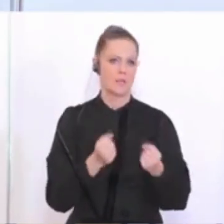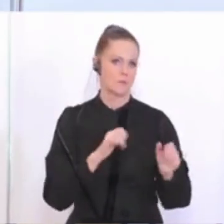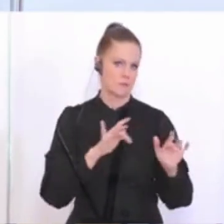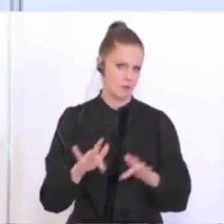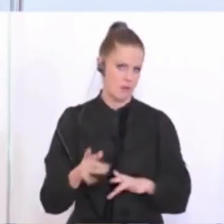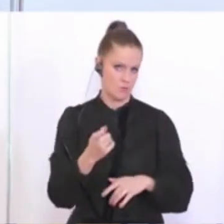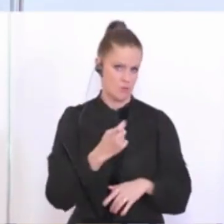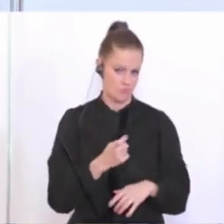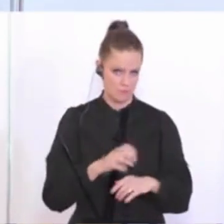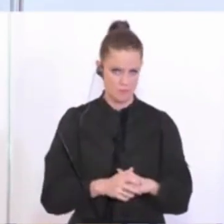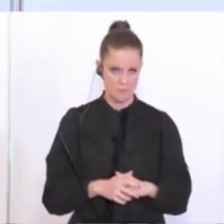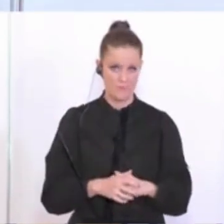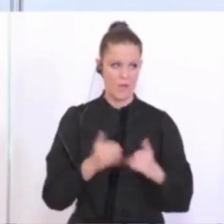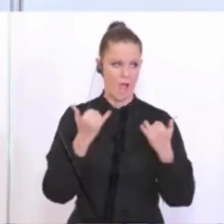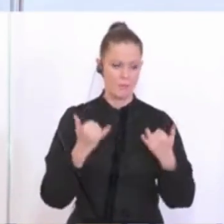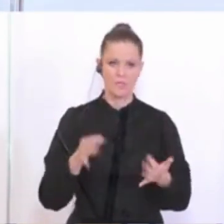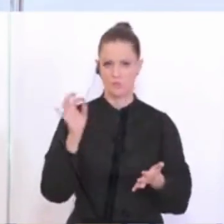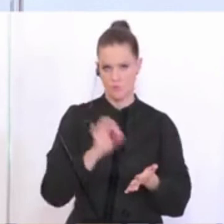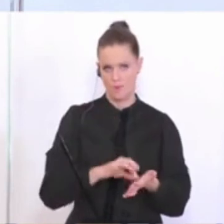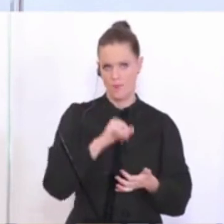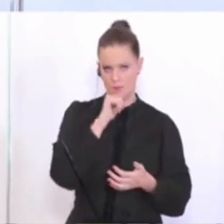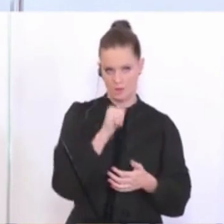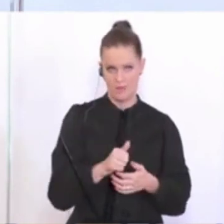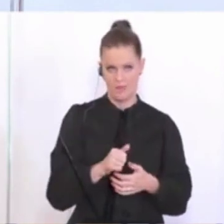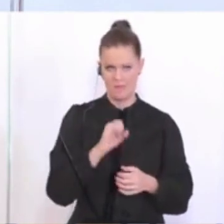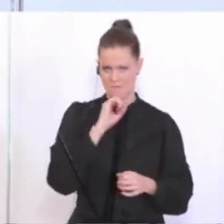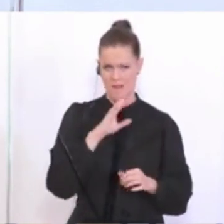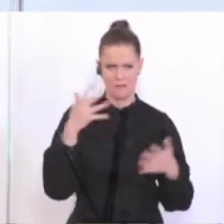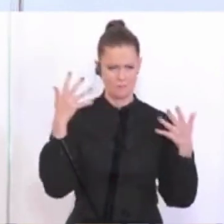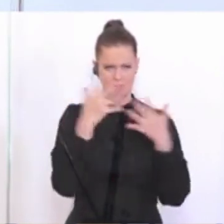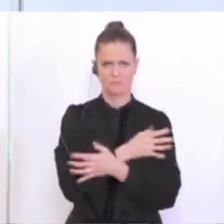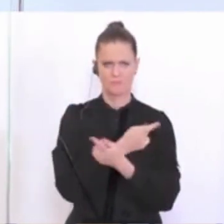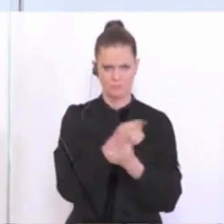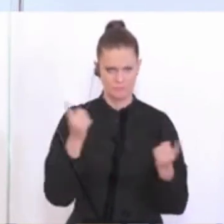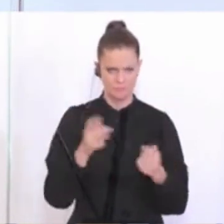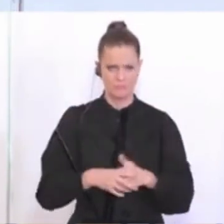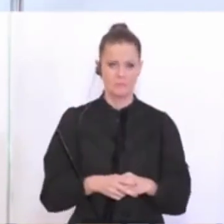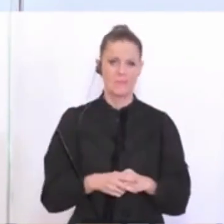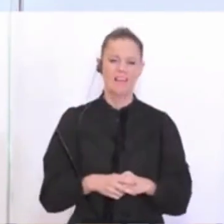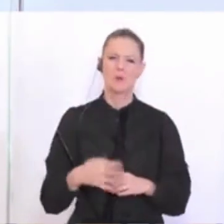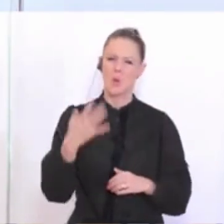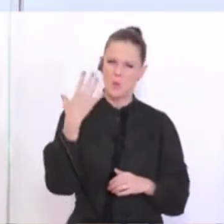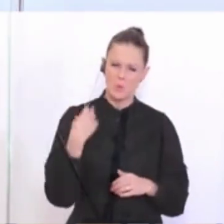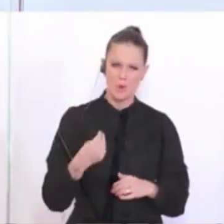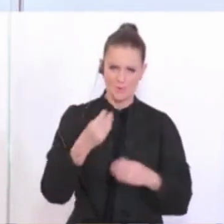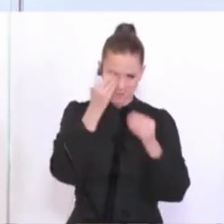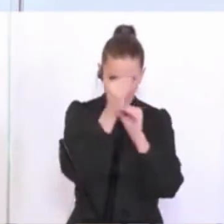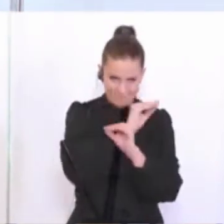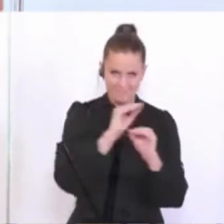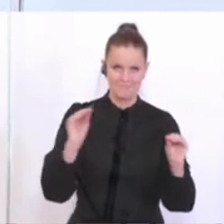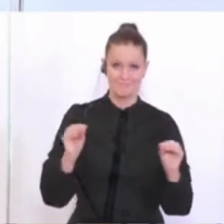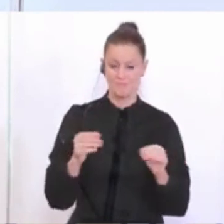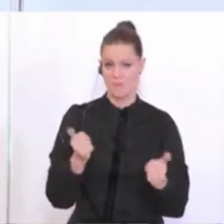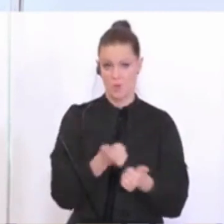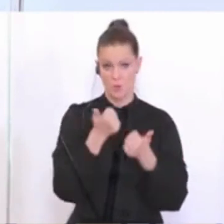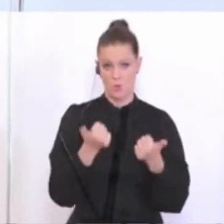Vorläufig insinuieren wir das nicht. Wir wollen da nicht zur Verwirrung beitragen. Aber trotzdem noch einmal, daran geht ja der Appell und es ist ja